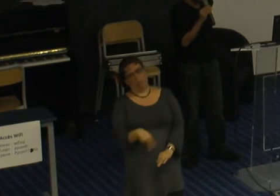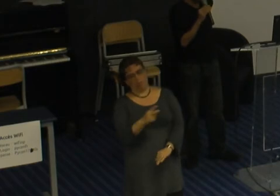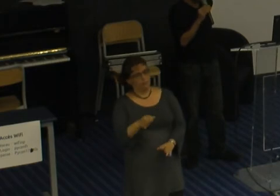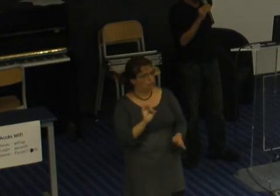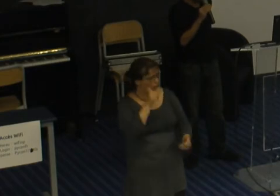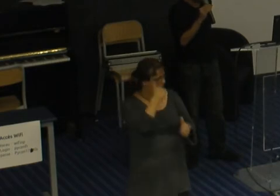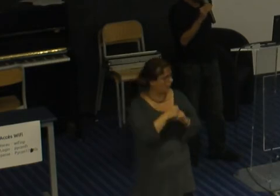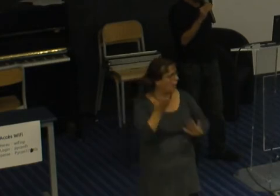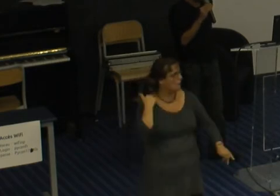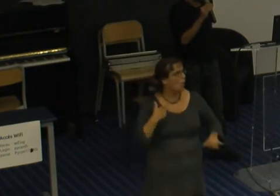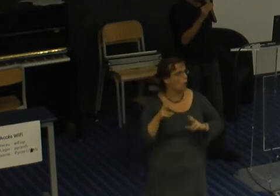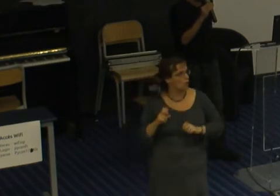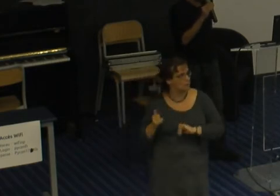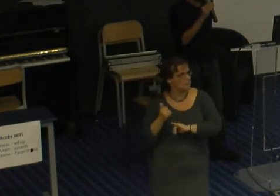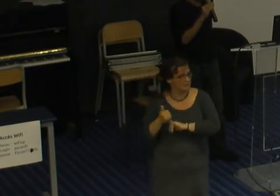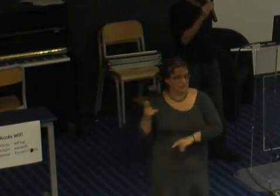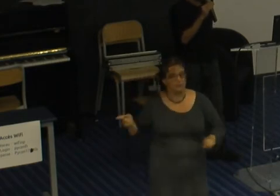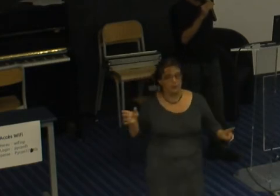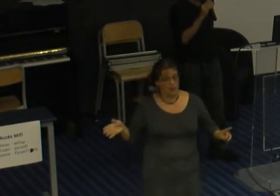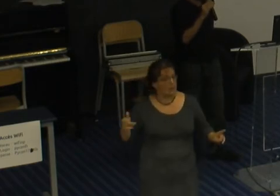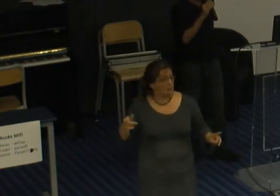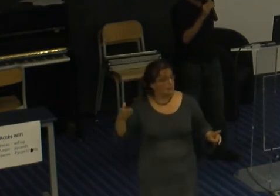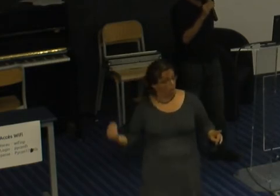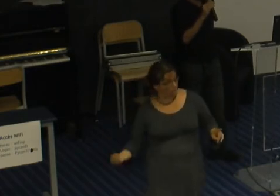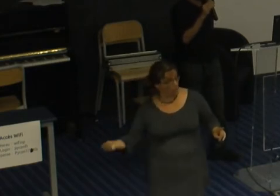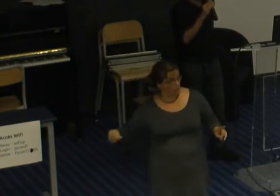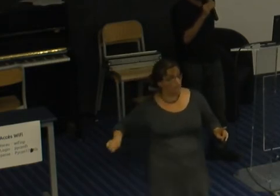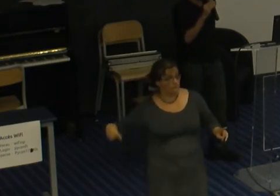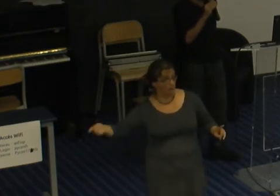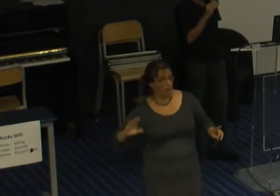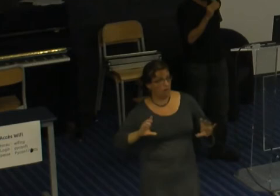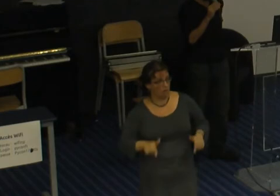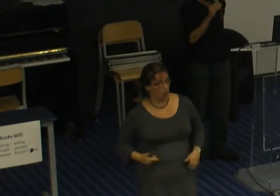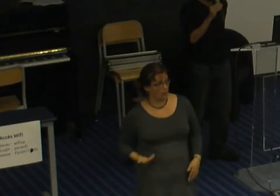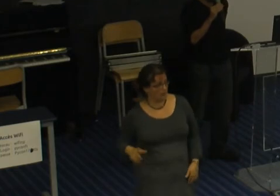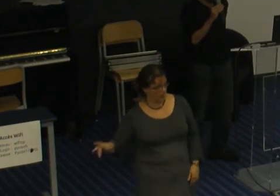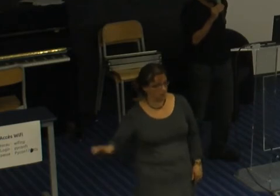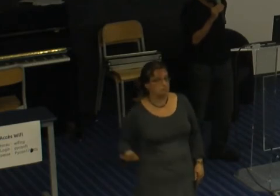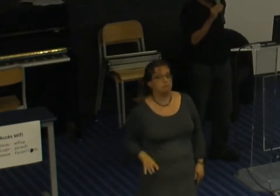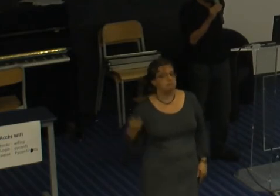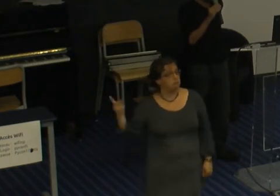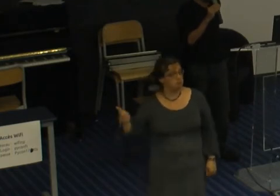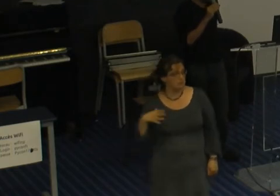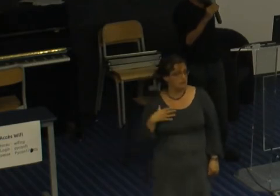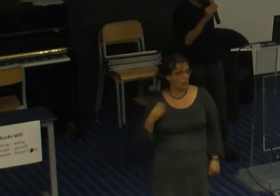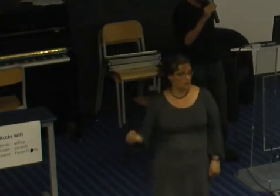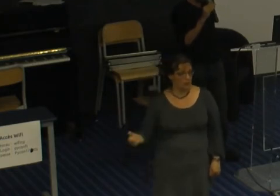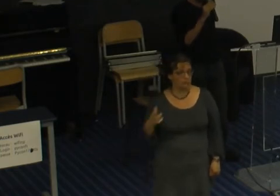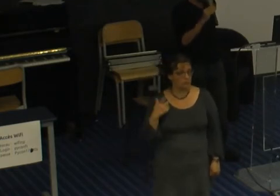avait un petit enfant qui allait en maternelle et le petit garçon à la base il jouait avec des poupées